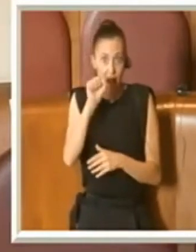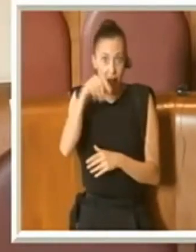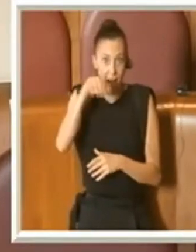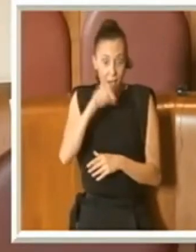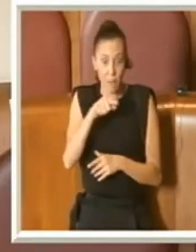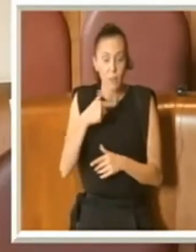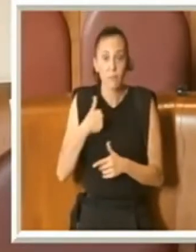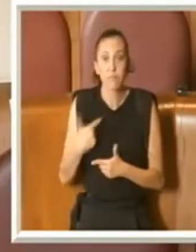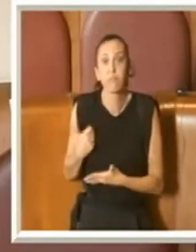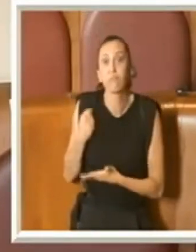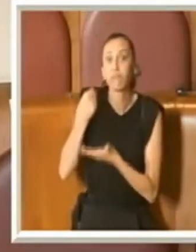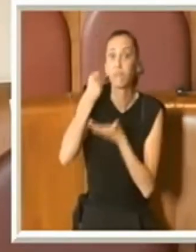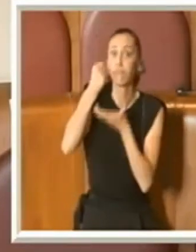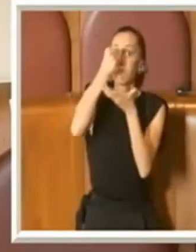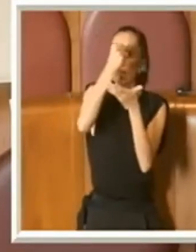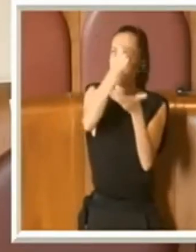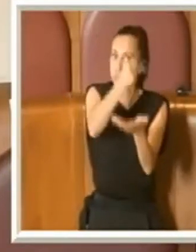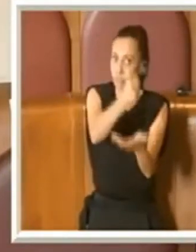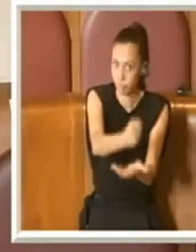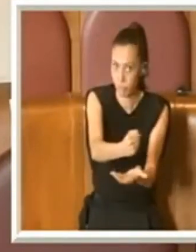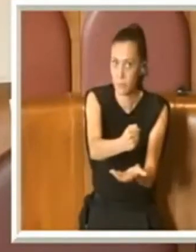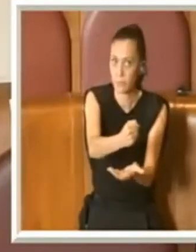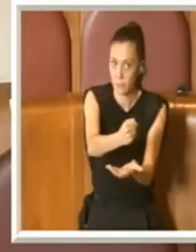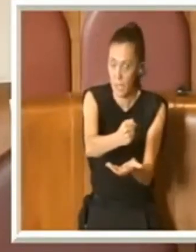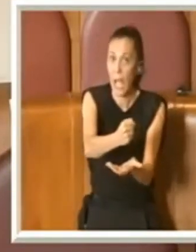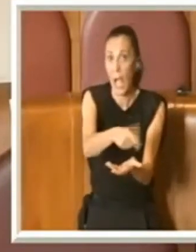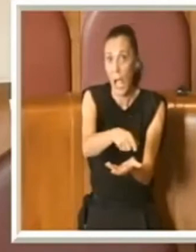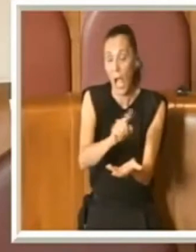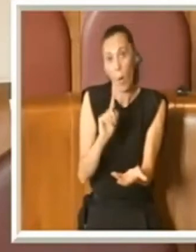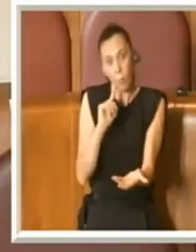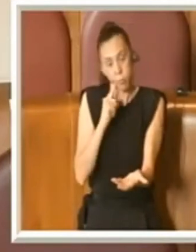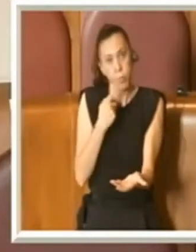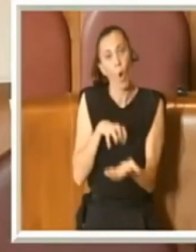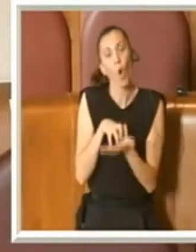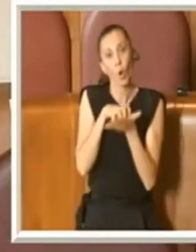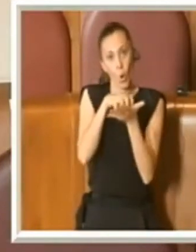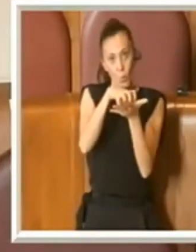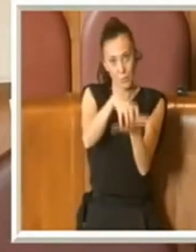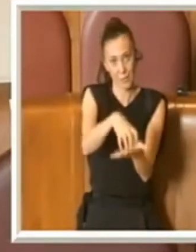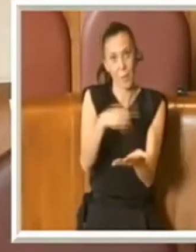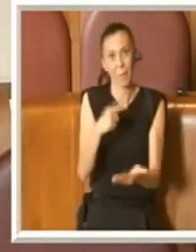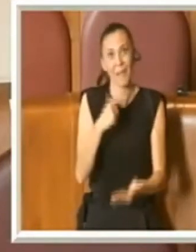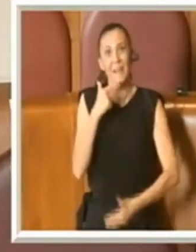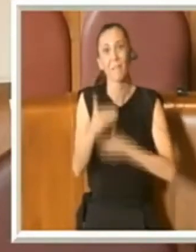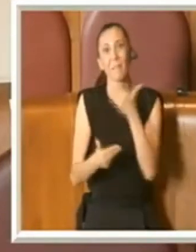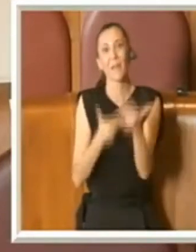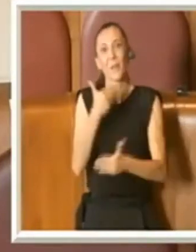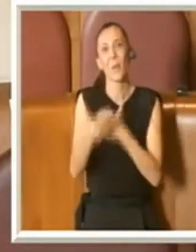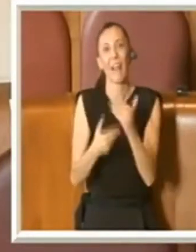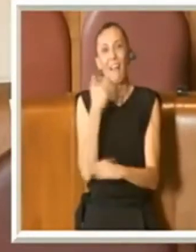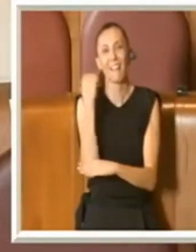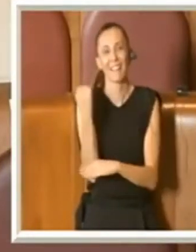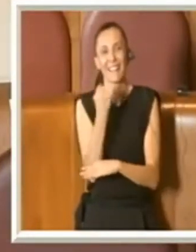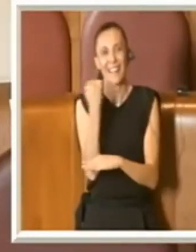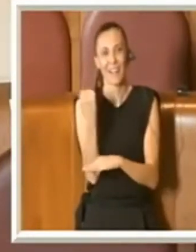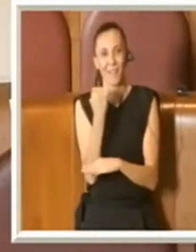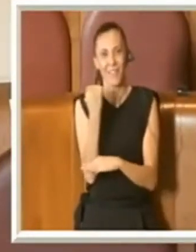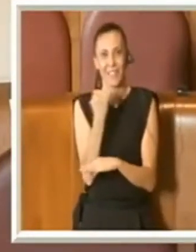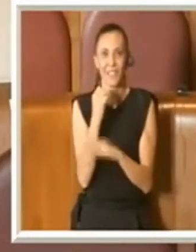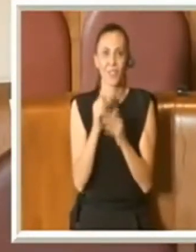e ci auguriamo che questo possa essere un bel contributo per migliorare la qualità del servizio. Non